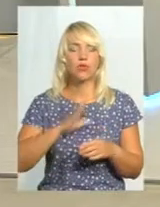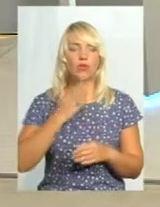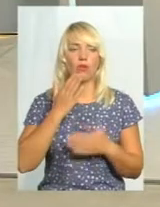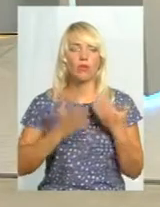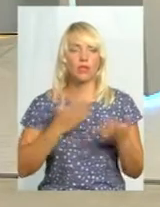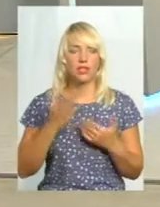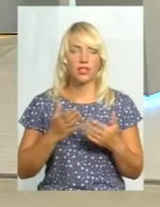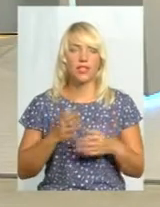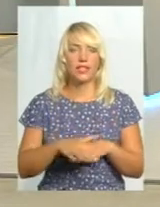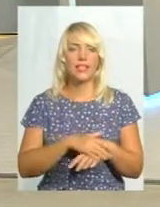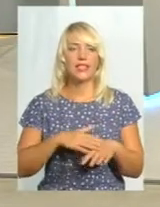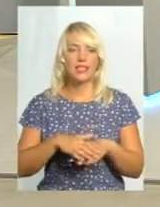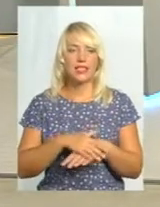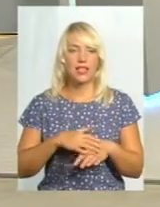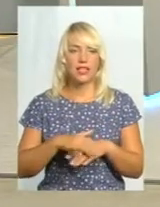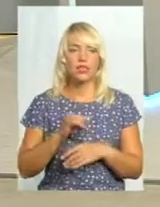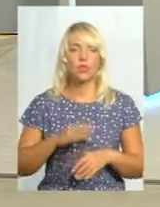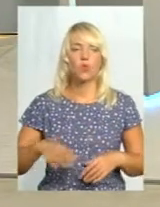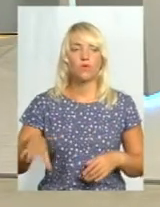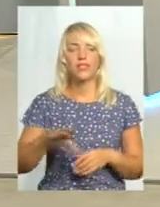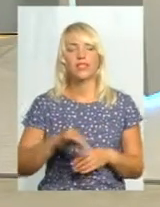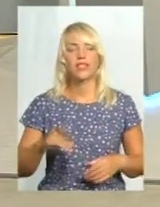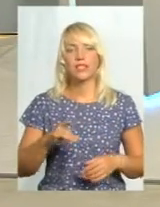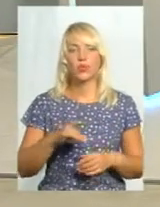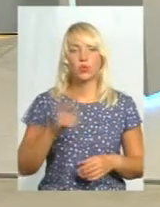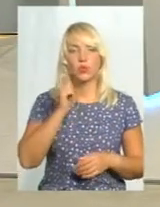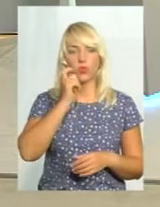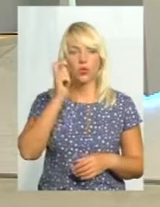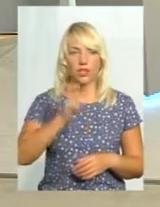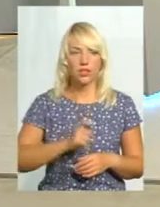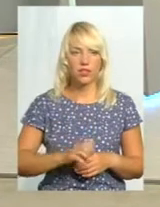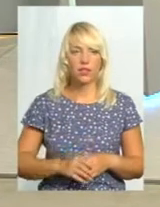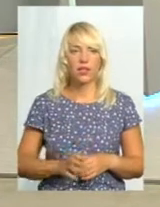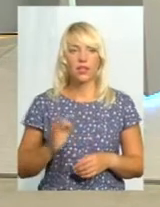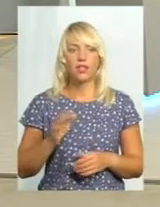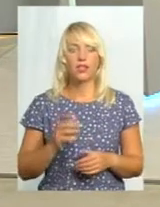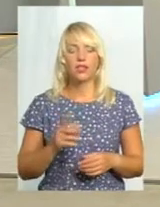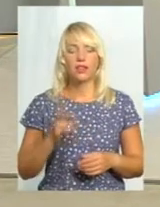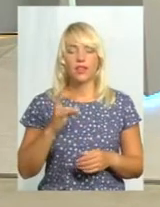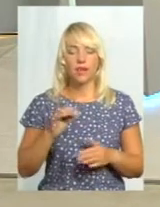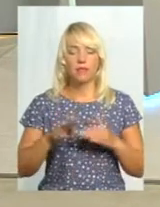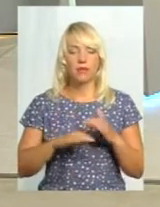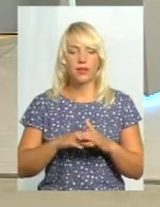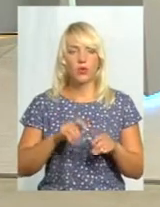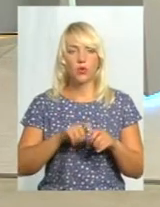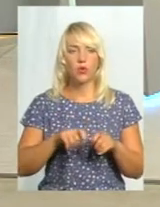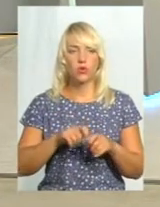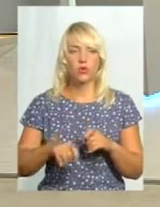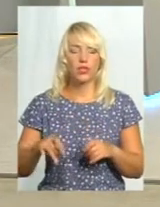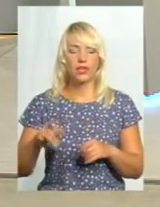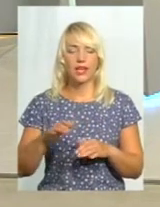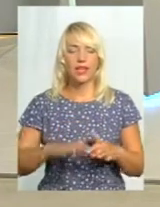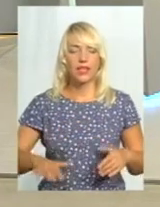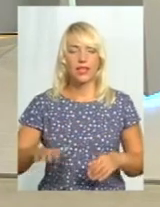населення місцевого у всіх регіонах України і на підконтрольних територіях з 14 по 2017